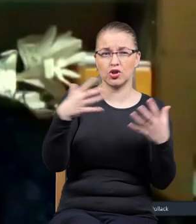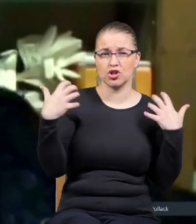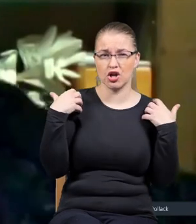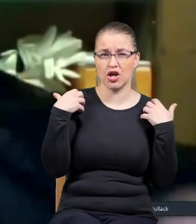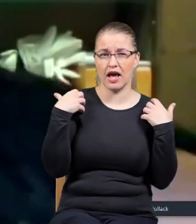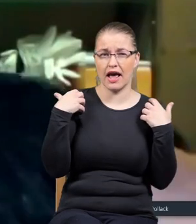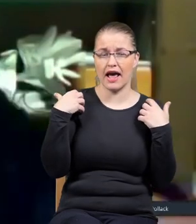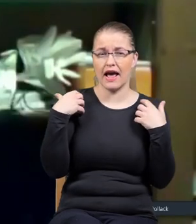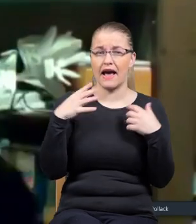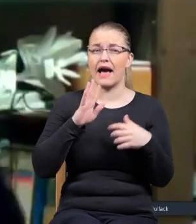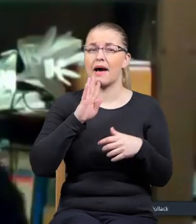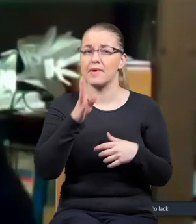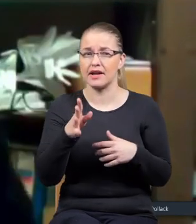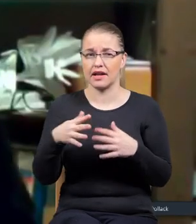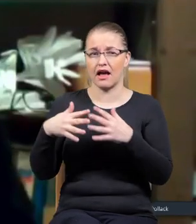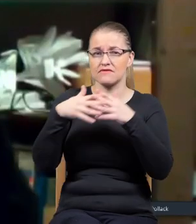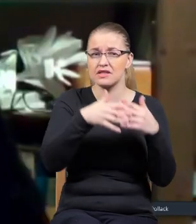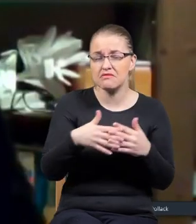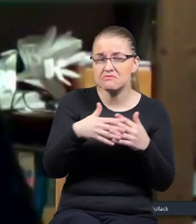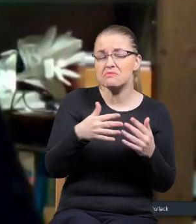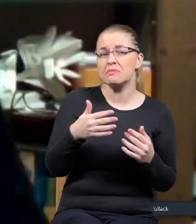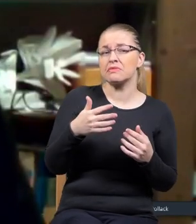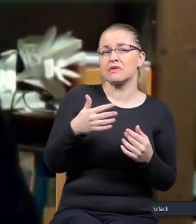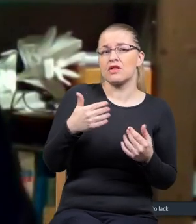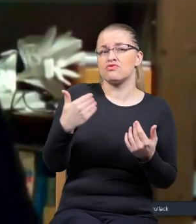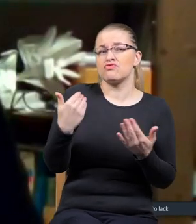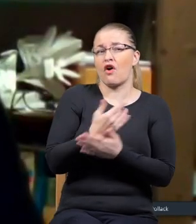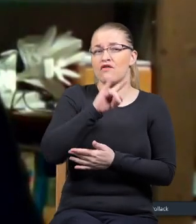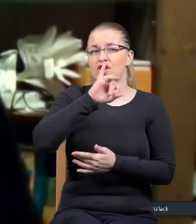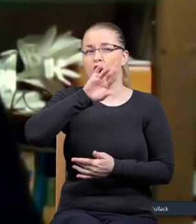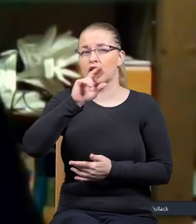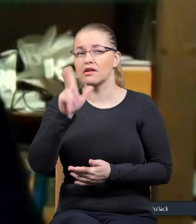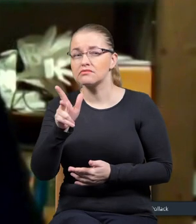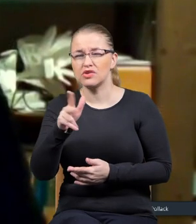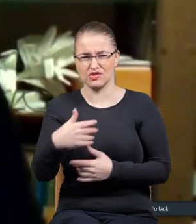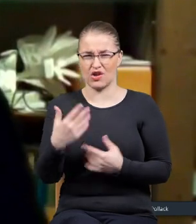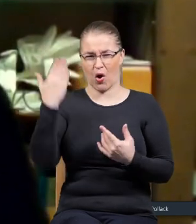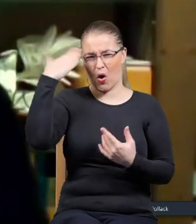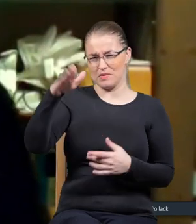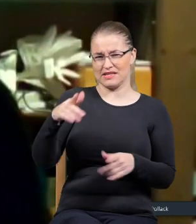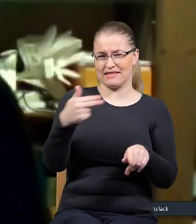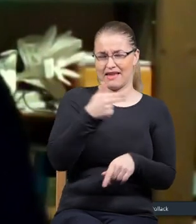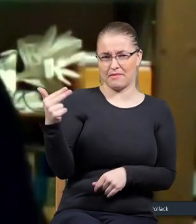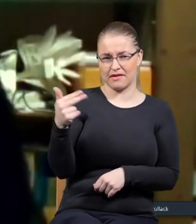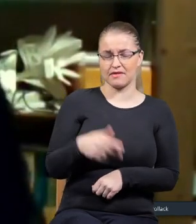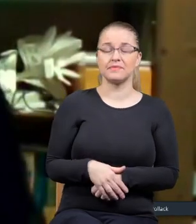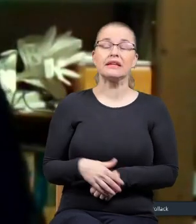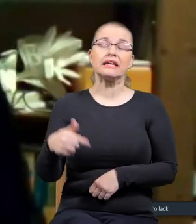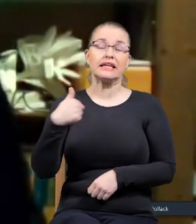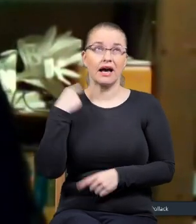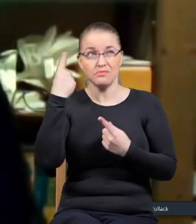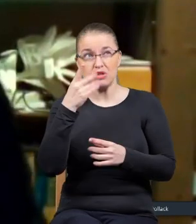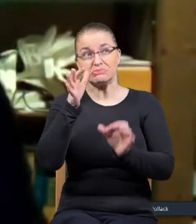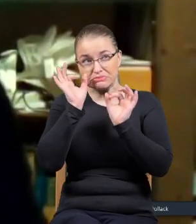w Stanach Siedluconej, w Nowym Jorku, więc to jest dla nich zupełnie obcy, prawda. I ja sobie myślę, że to